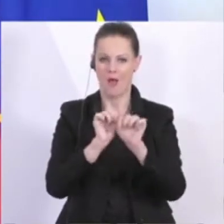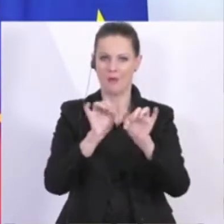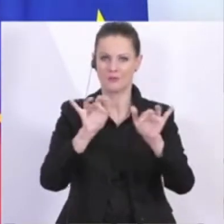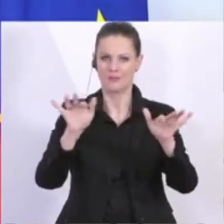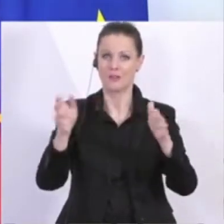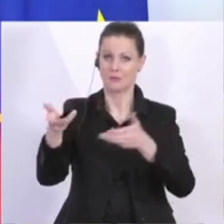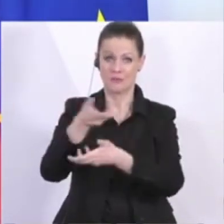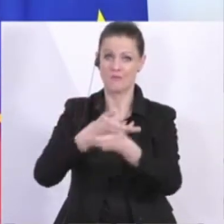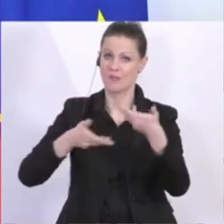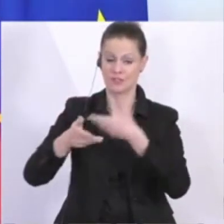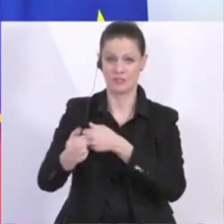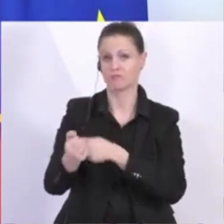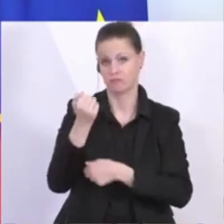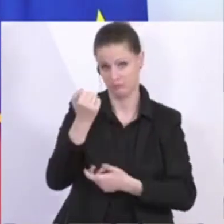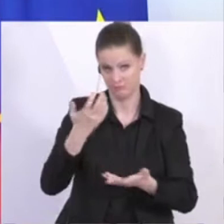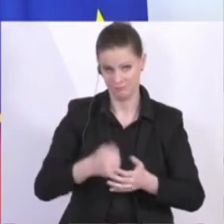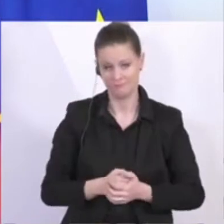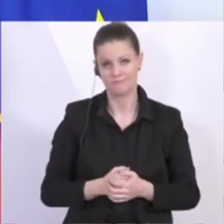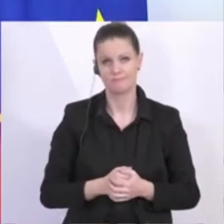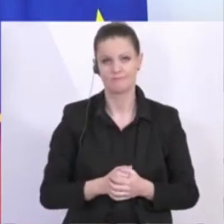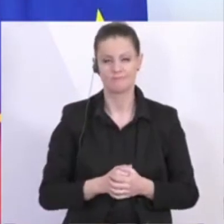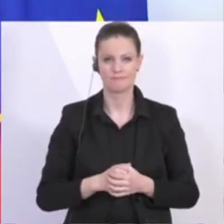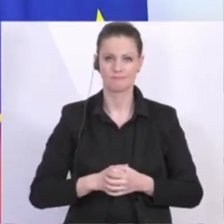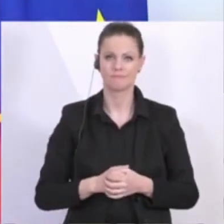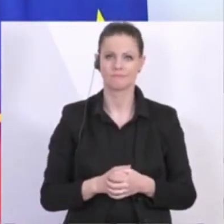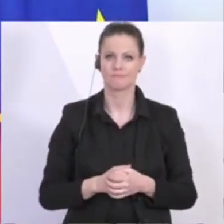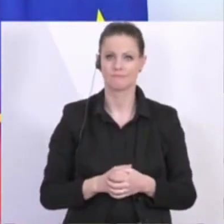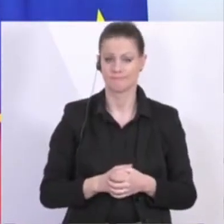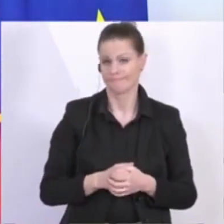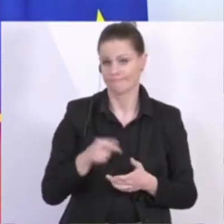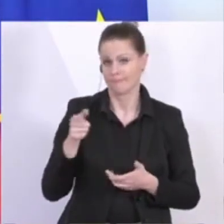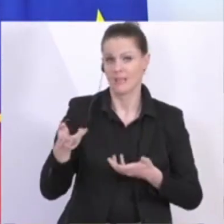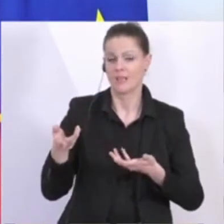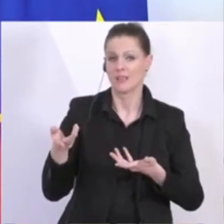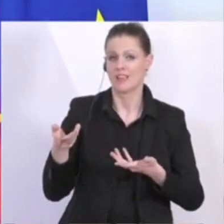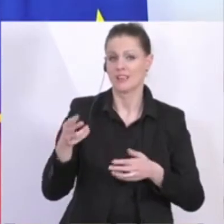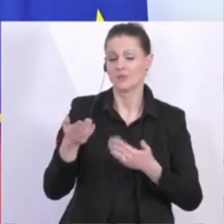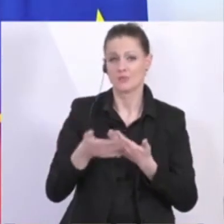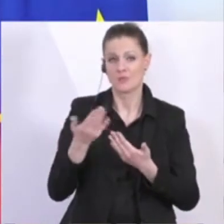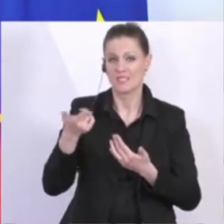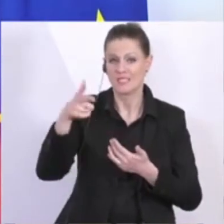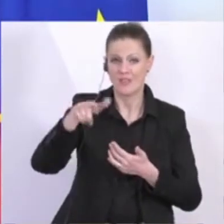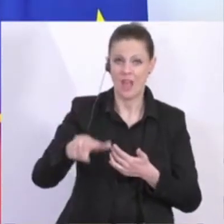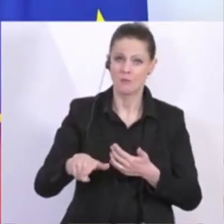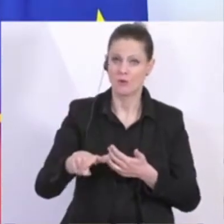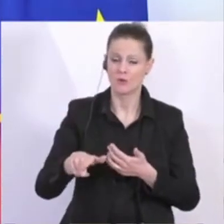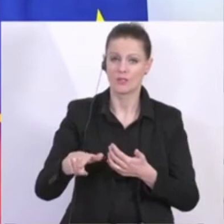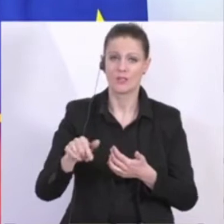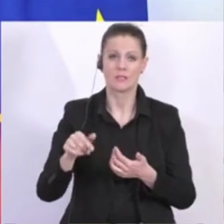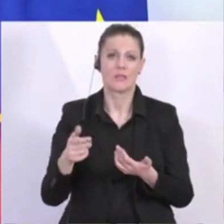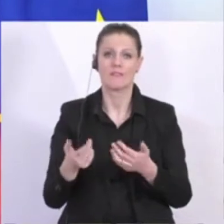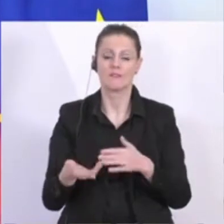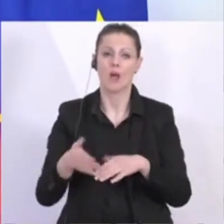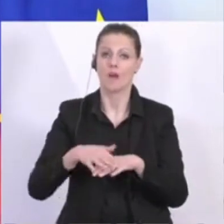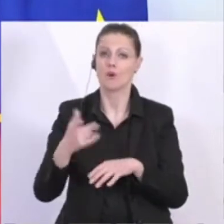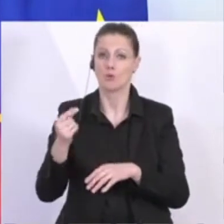auf die Wirtschaft. Es ist sogar so, dass auch da ein exponentielles Wachstum ist. Wenn was zwei Monate dauert, ist es nicht doppelt so schlecht wie ein